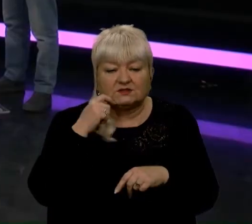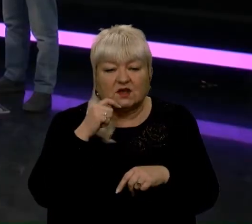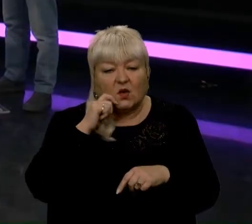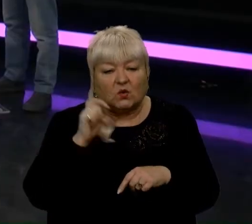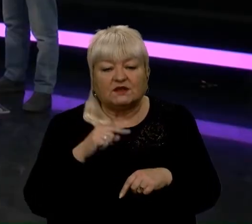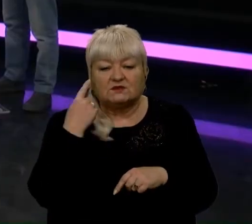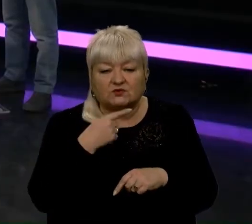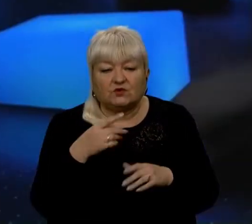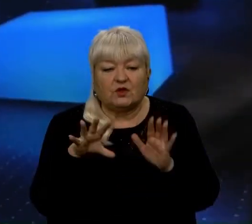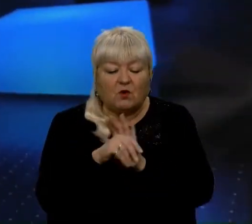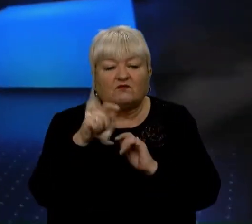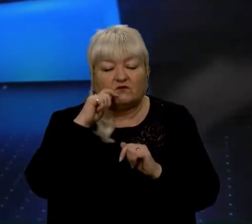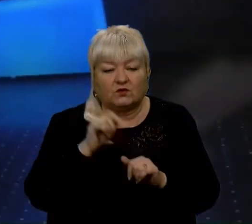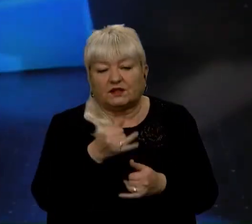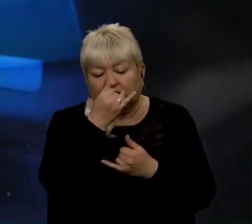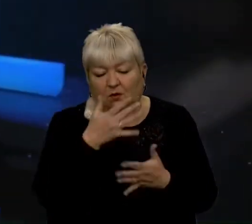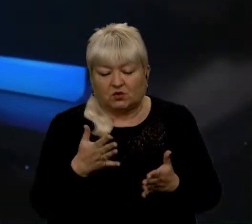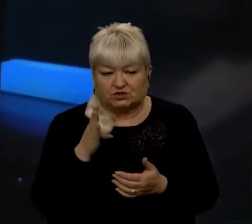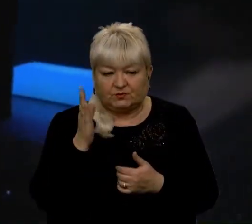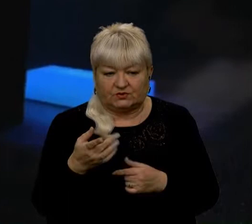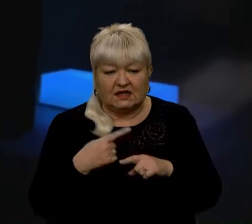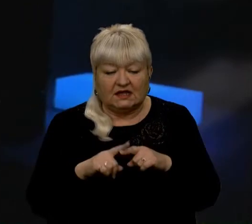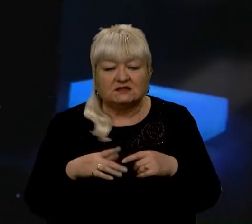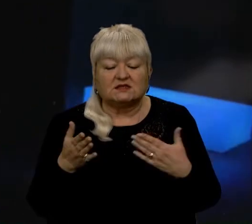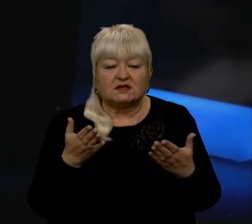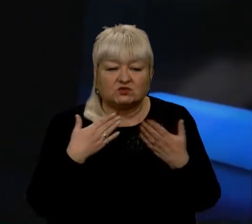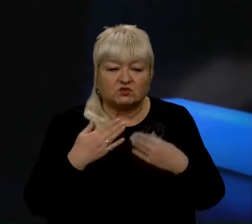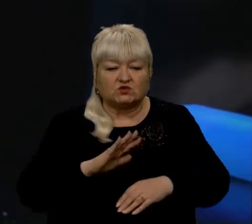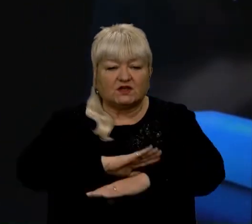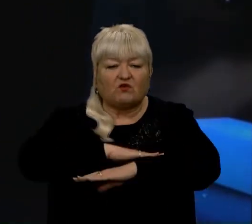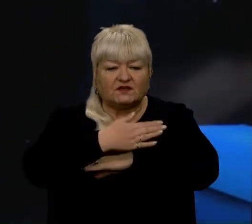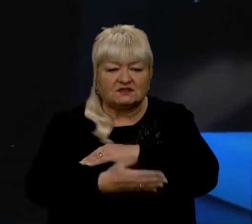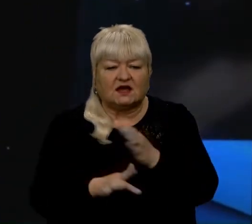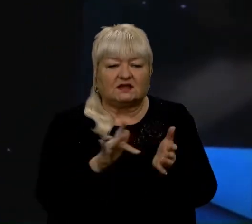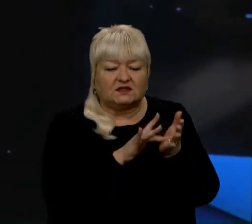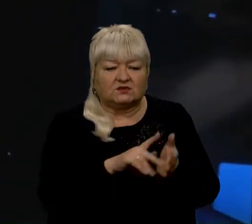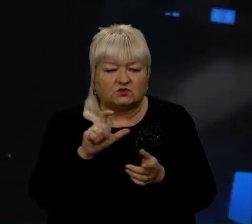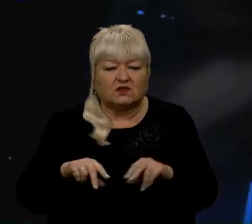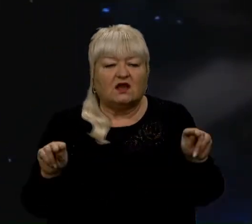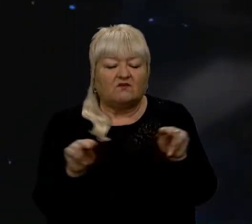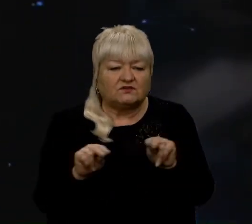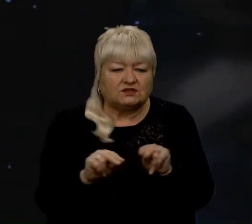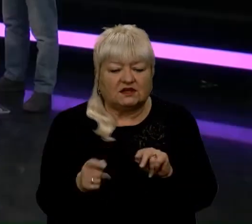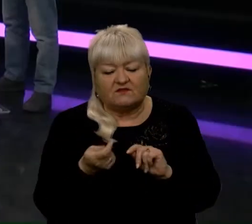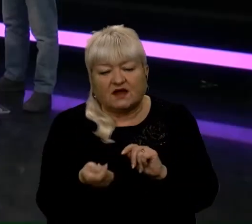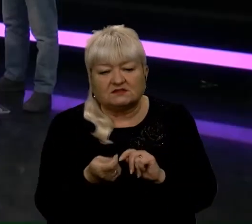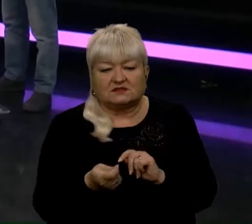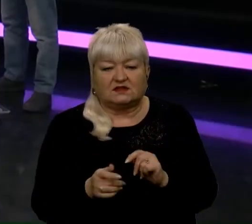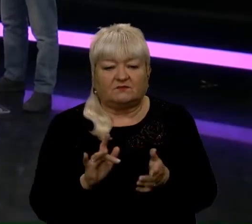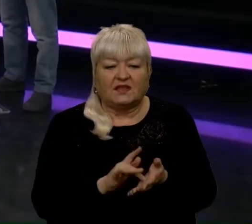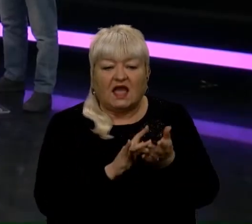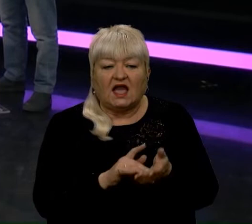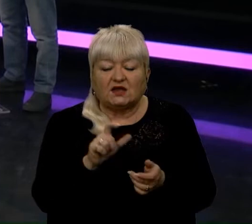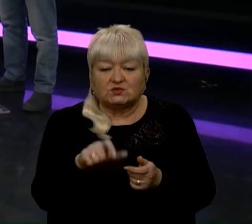Україні не може бути. Це стосується офіціантів, касирів, екскурсоводів, вчителів? Кого ще? Екскурсоводи, вони